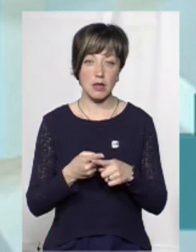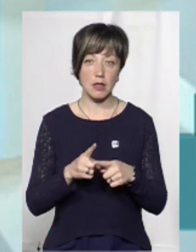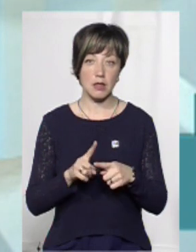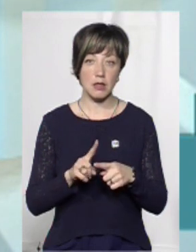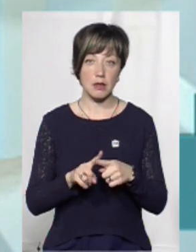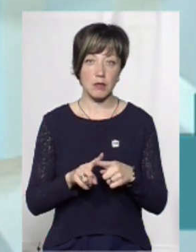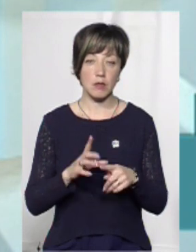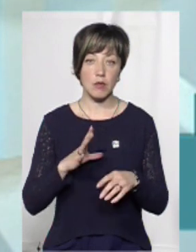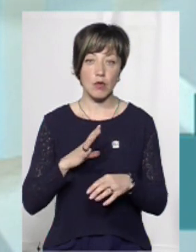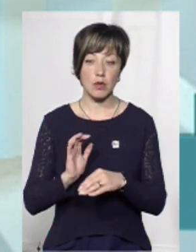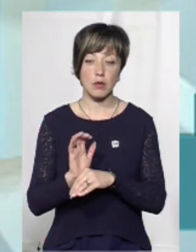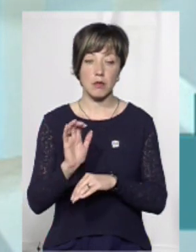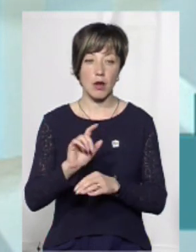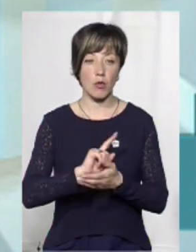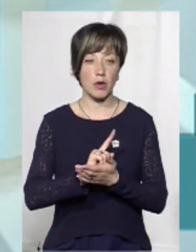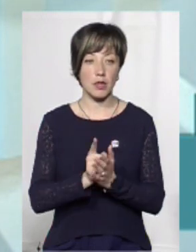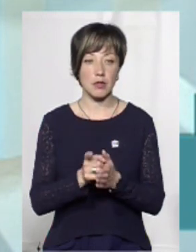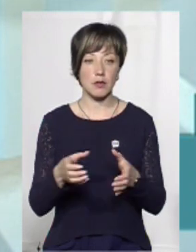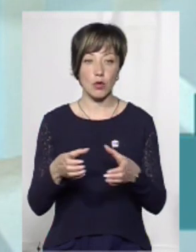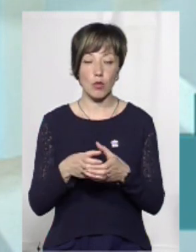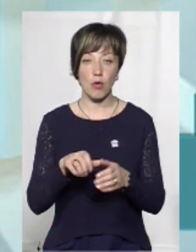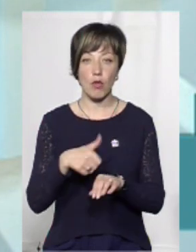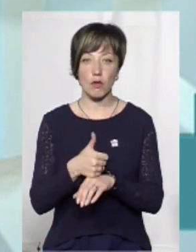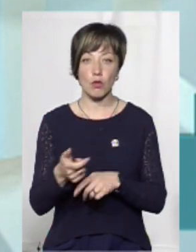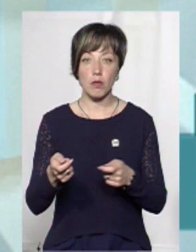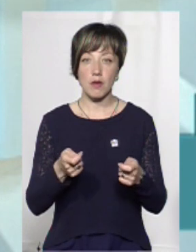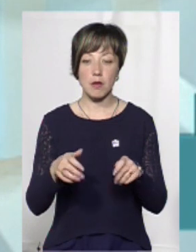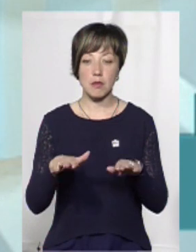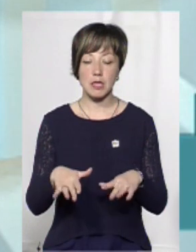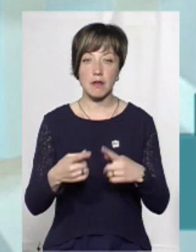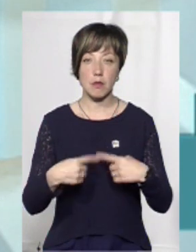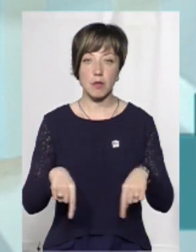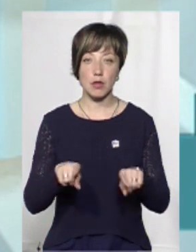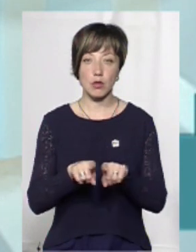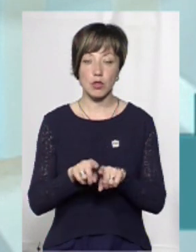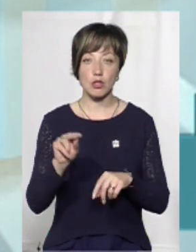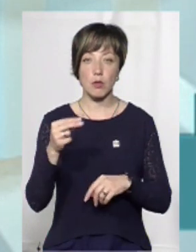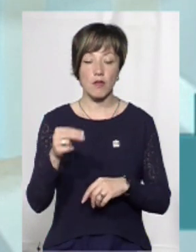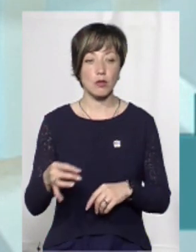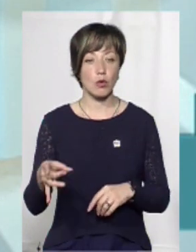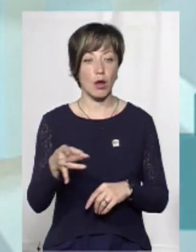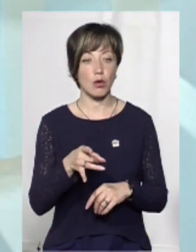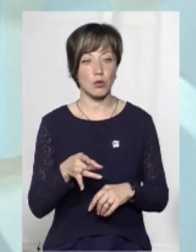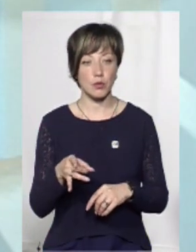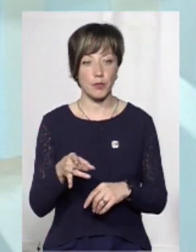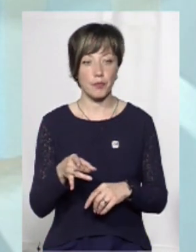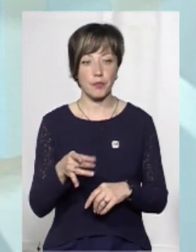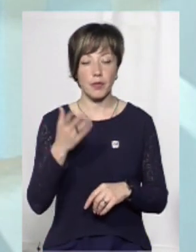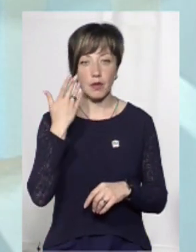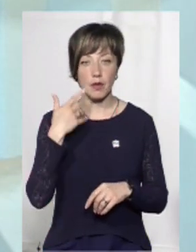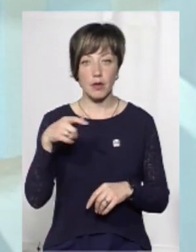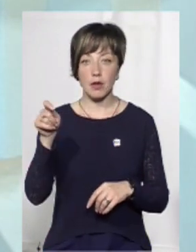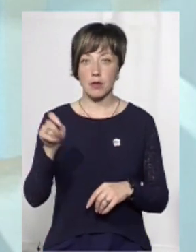надзвичайних подій було направлено на оперативну групу головного управління, а також місцевий підрозділ Чеморовецького району. При